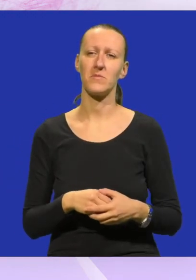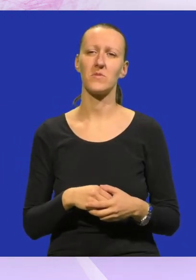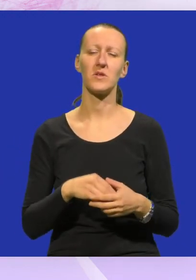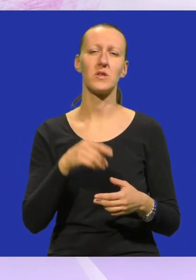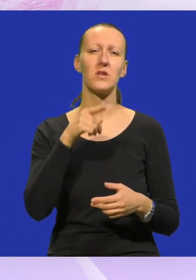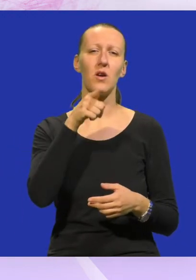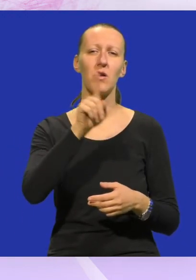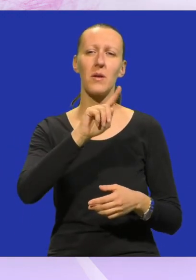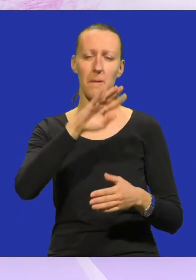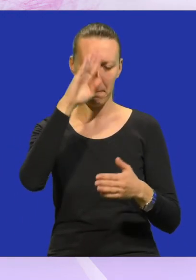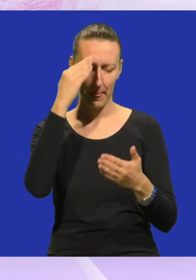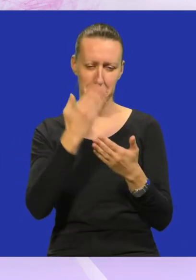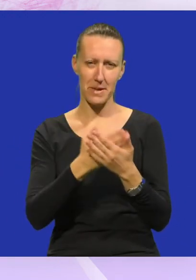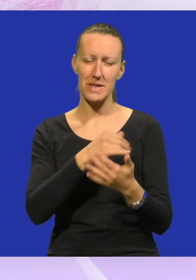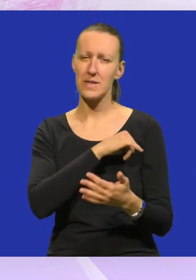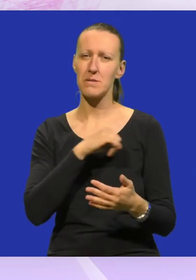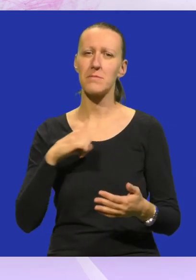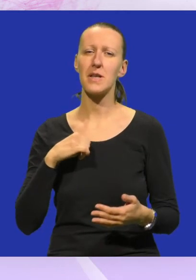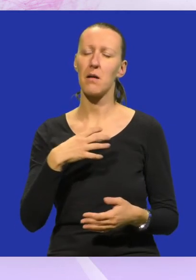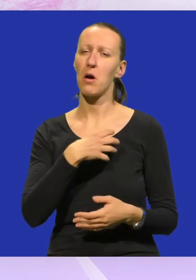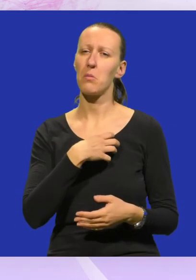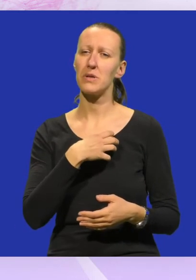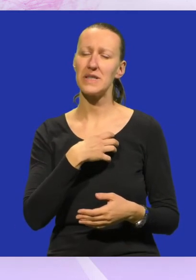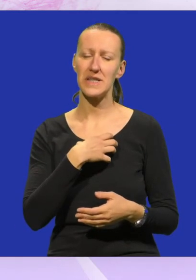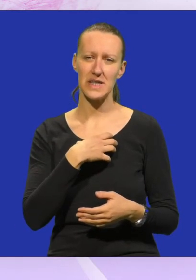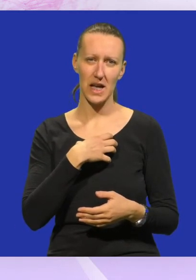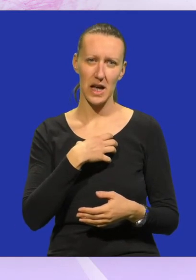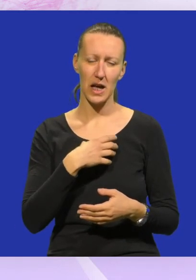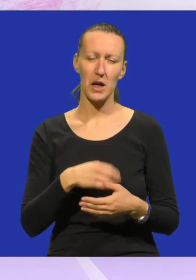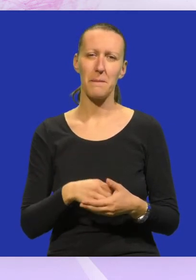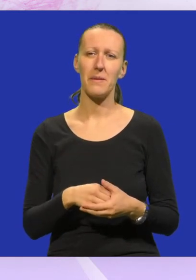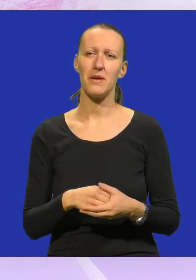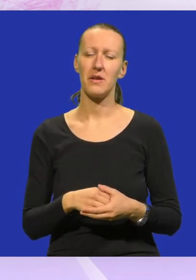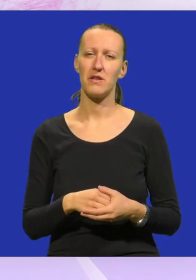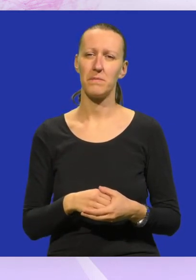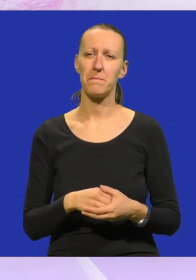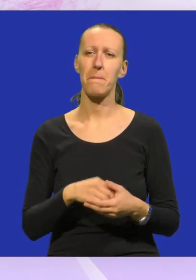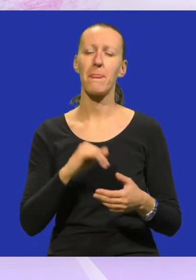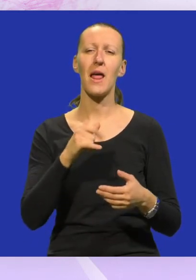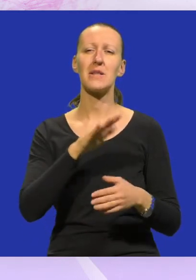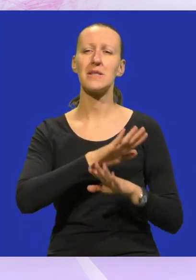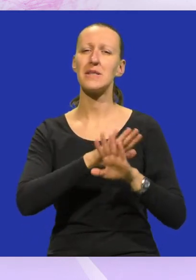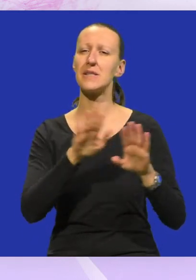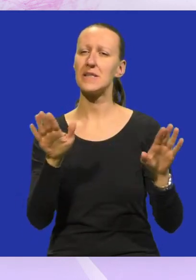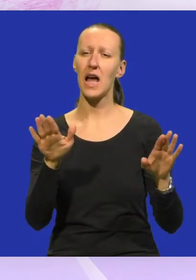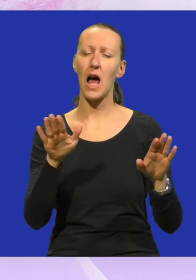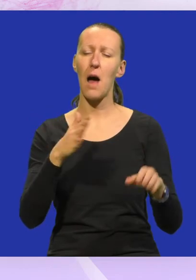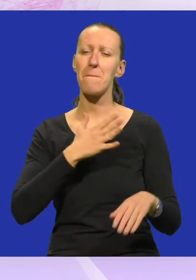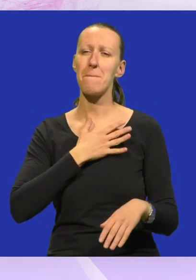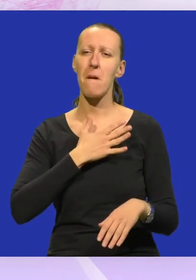dok ne priznam samo sebi, da si samo